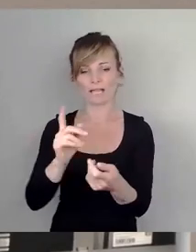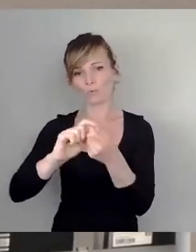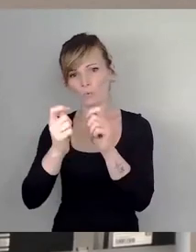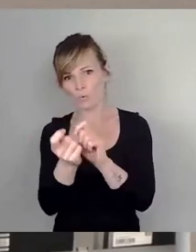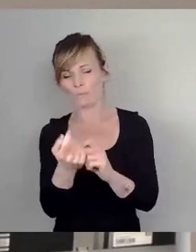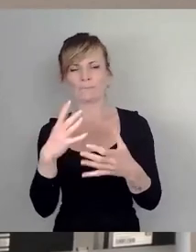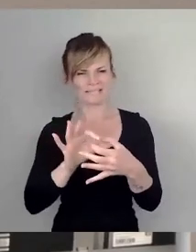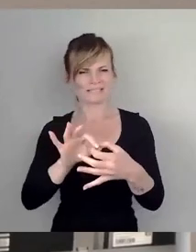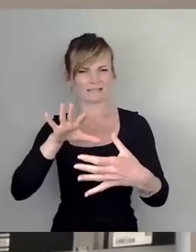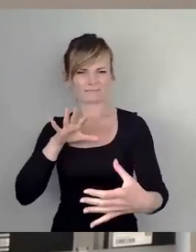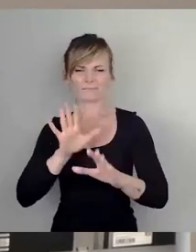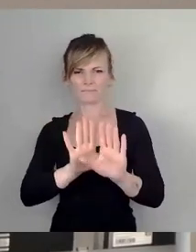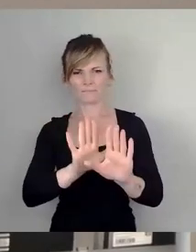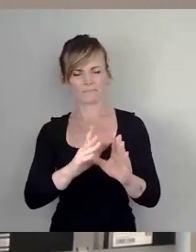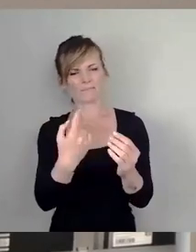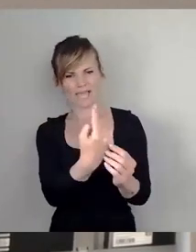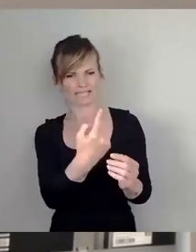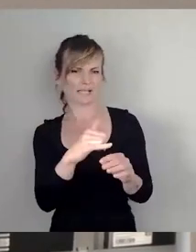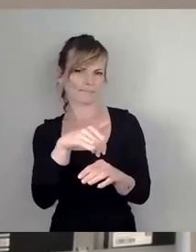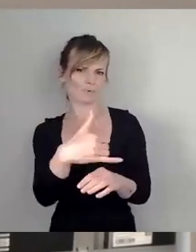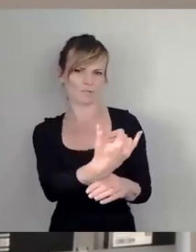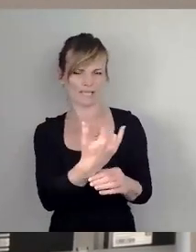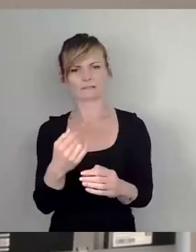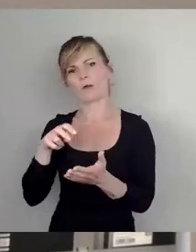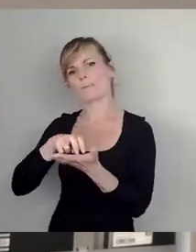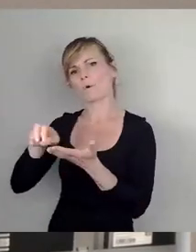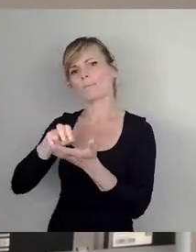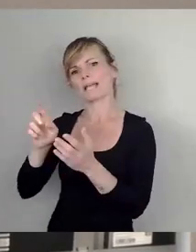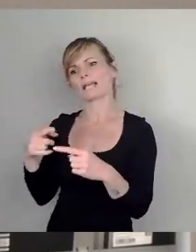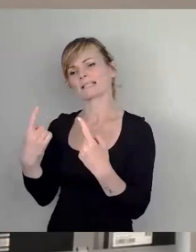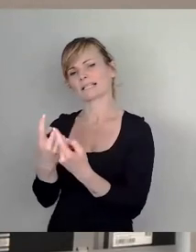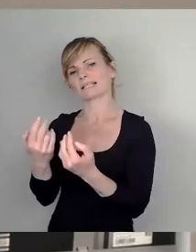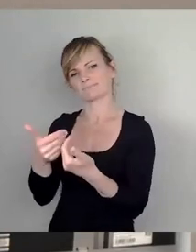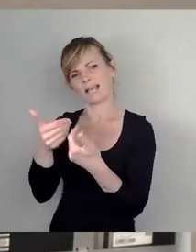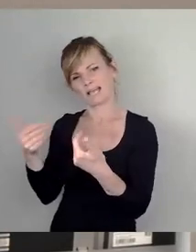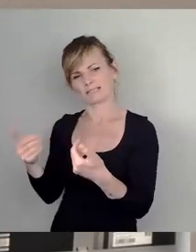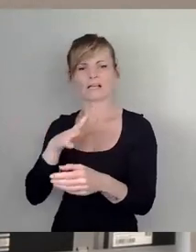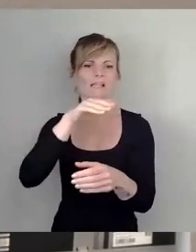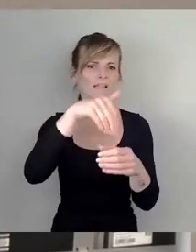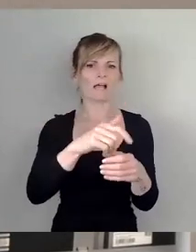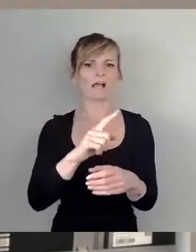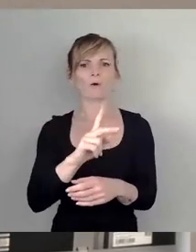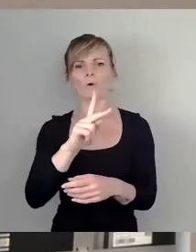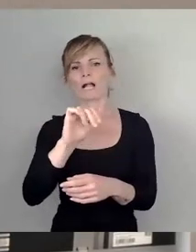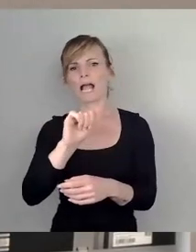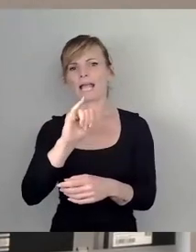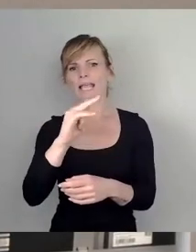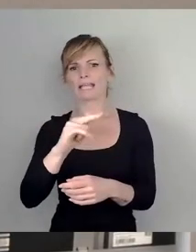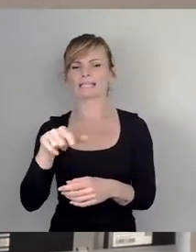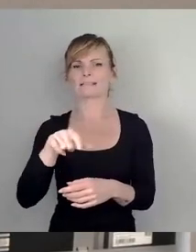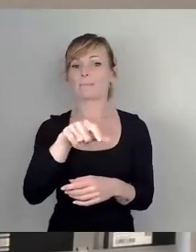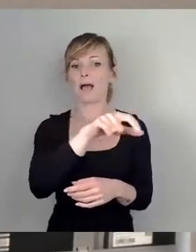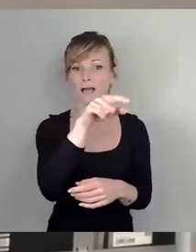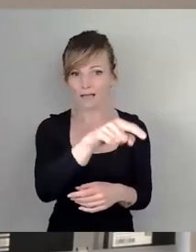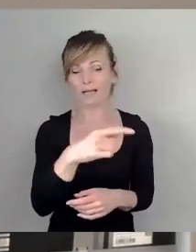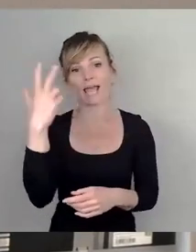vom Promenadenring als solchen, weil da stecken ja tatsächlich auch nochmal andere Sachen drin, zum Beispiel Stichwort auch Kaisbach. Das ist ja auch ein Anliegen, was Herrn